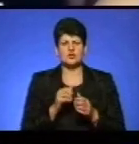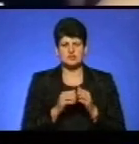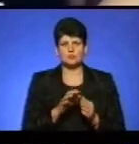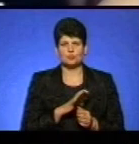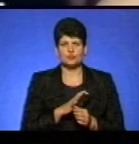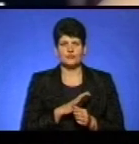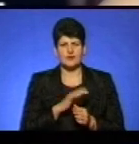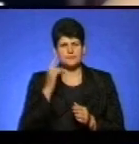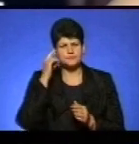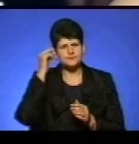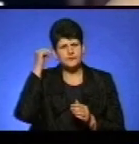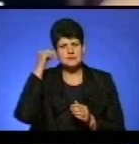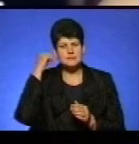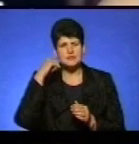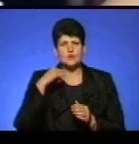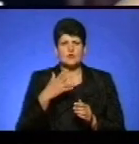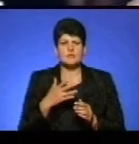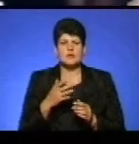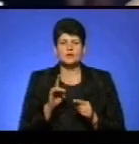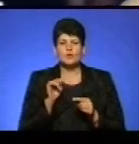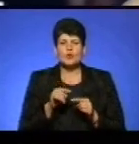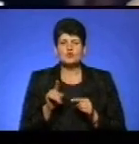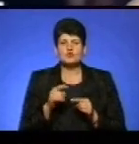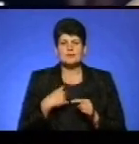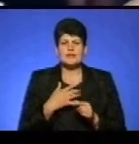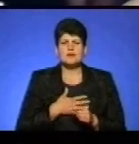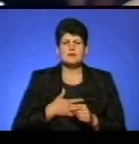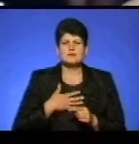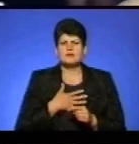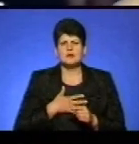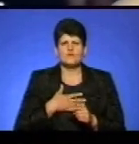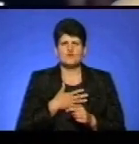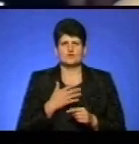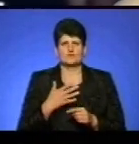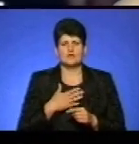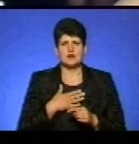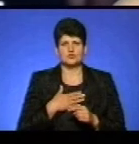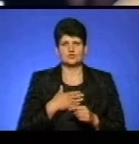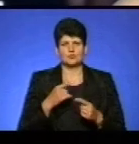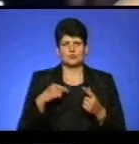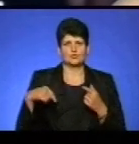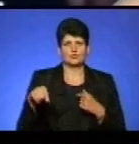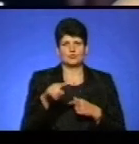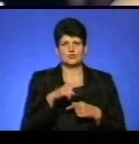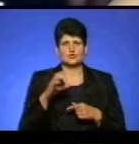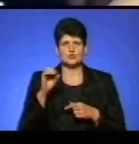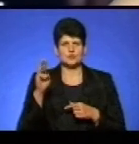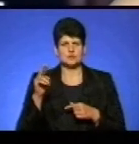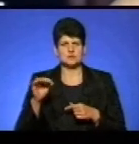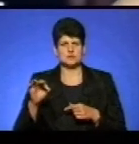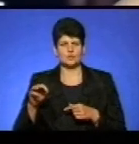підсвідомо. Хитросплотіння з того, що мене тривожило в мене оточуючому соціумі,